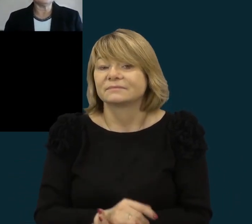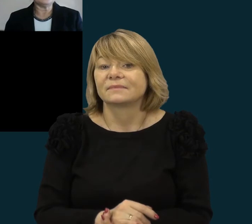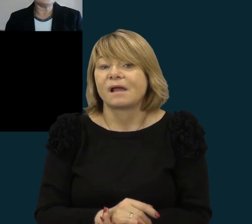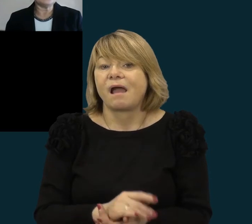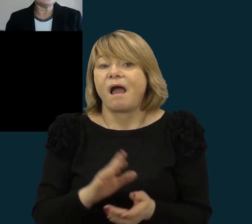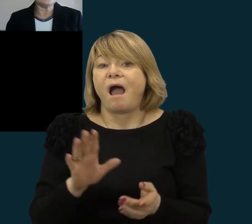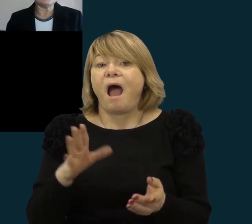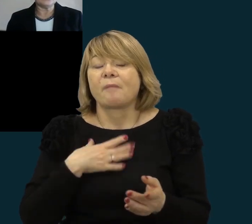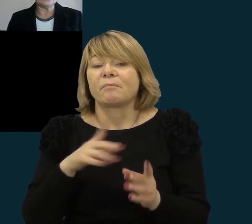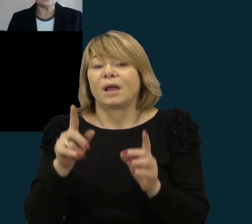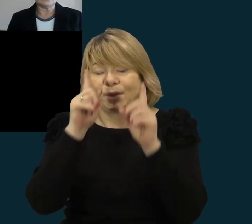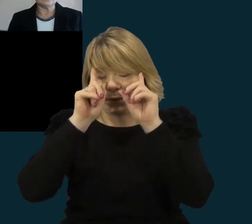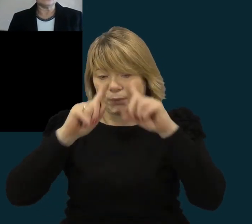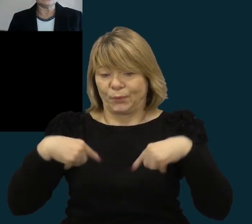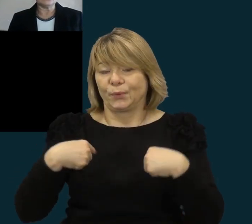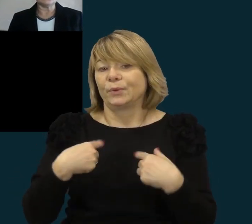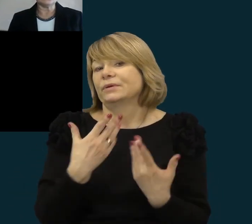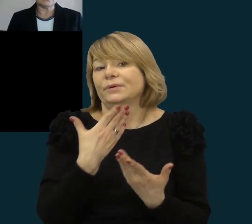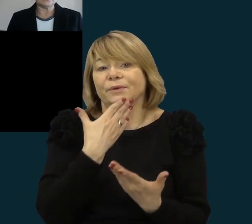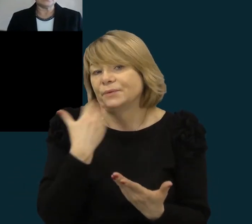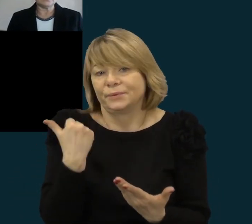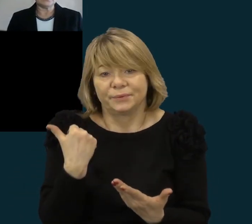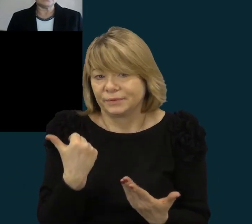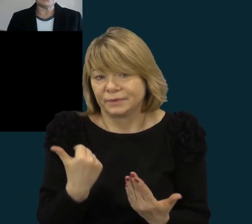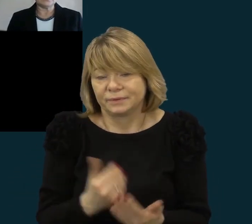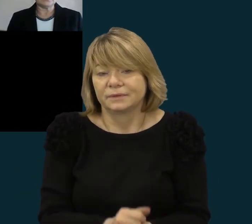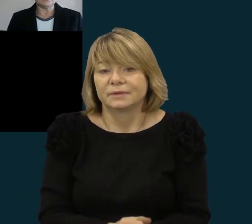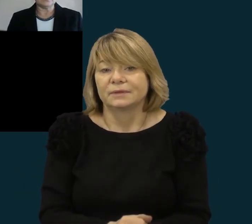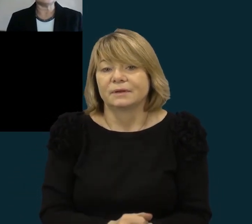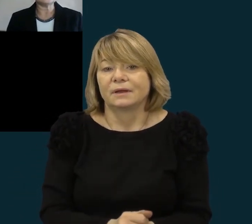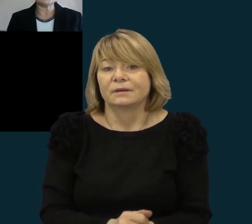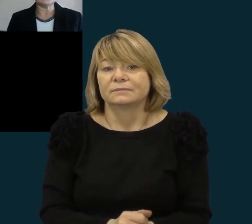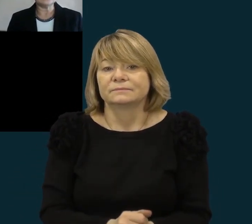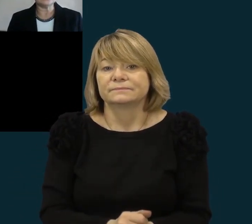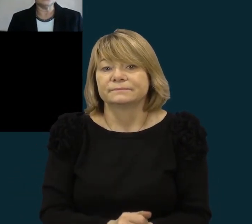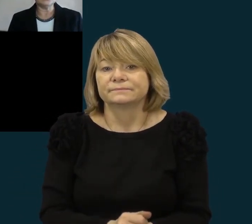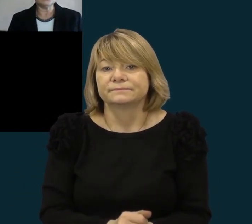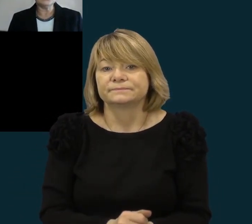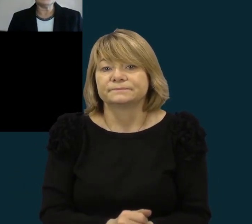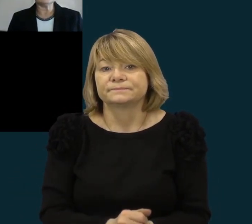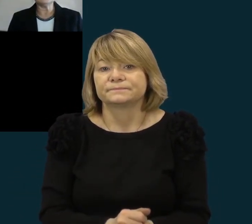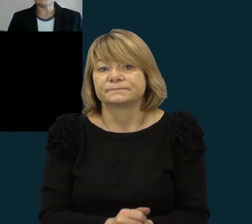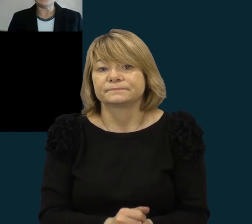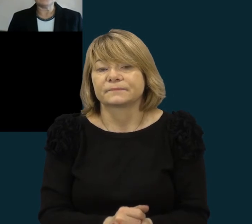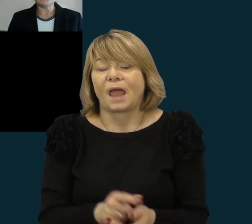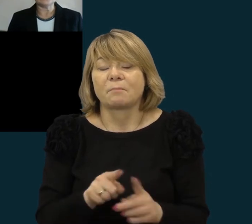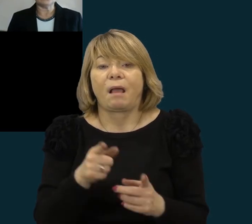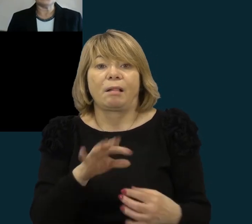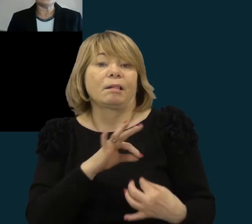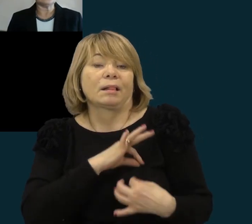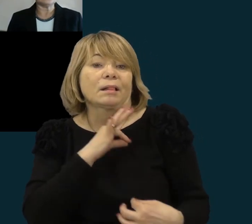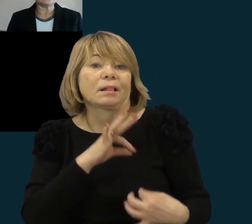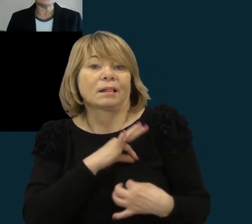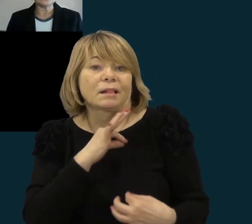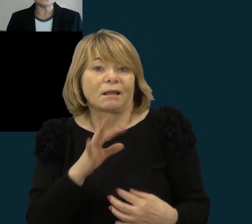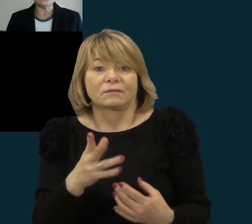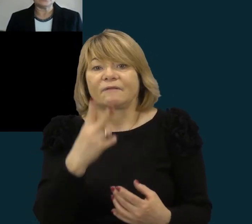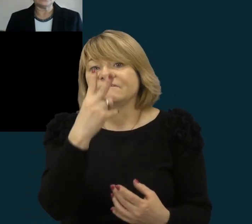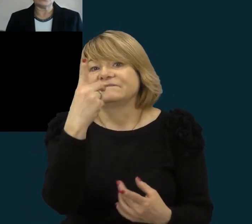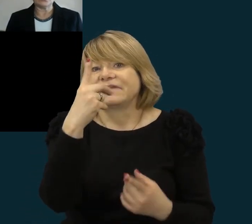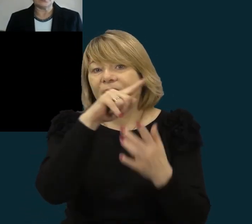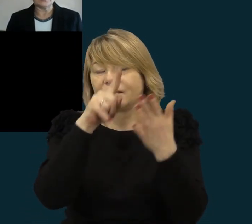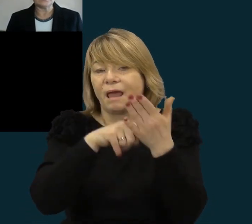palikti vieni su, sakykim, su to užduoties atlikimu, jų negasdino nei tas 21